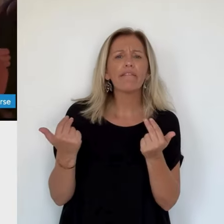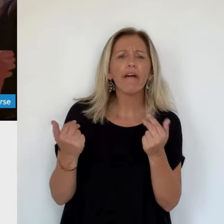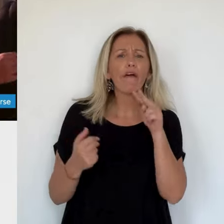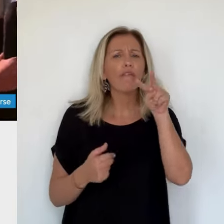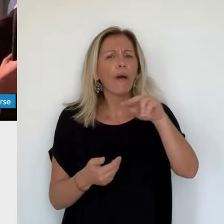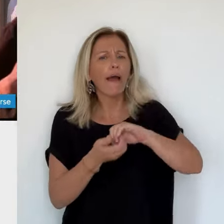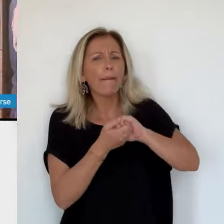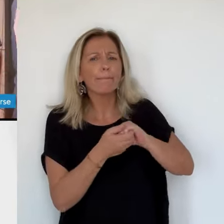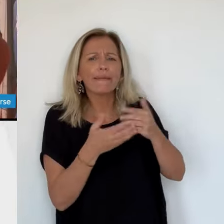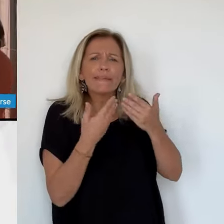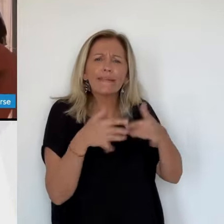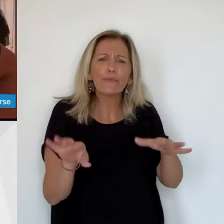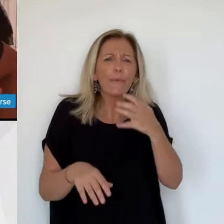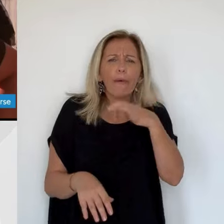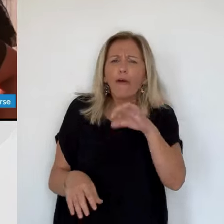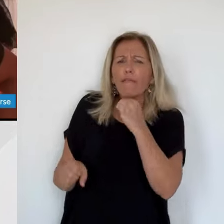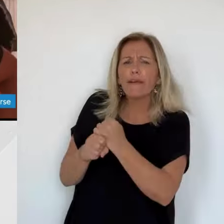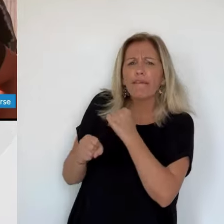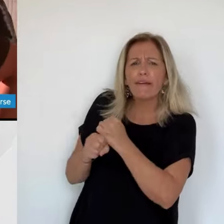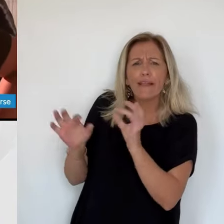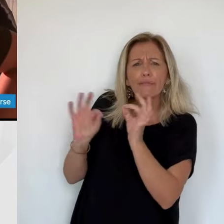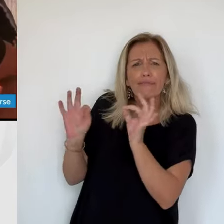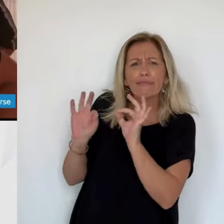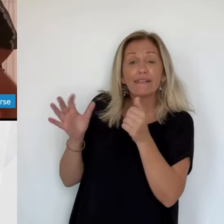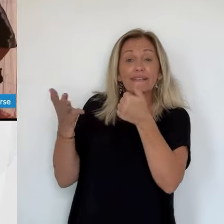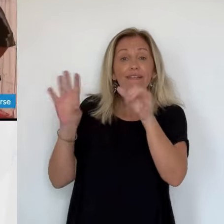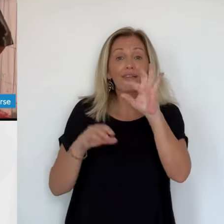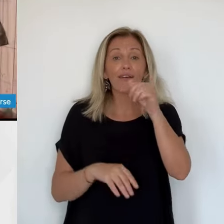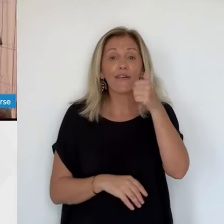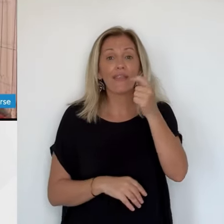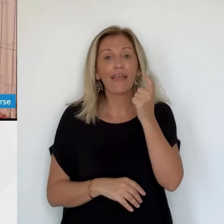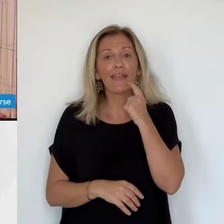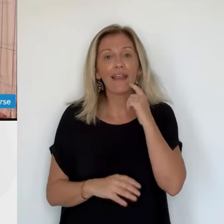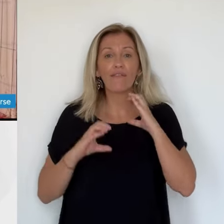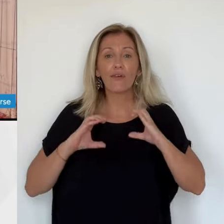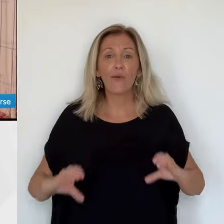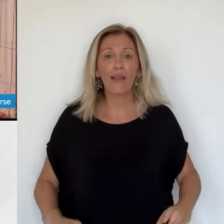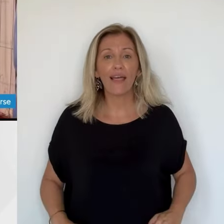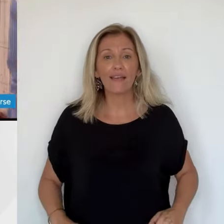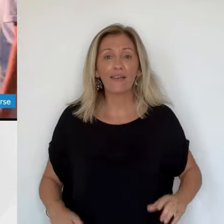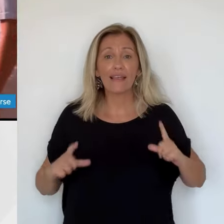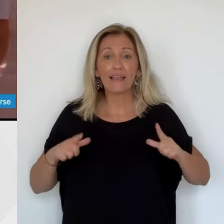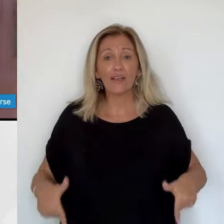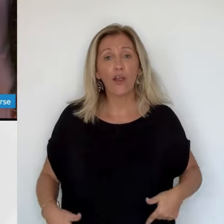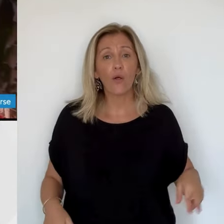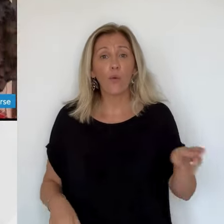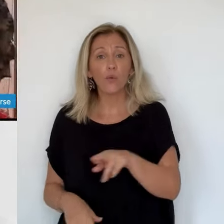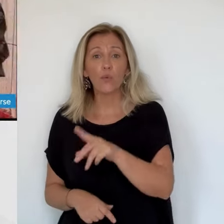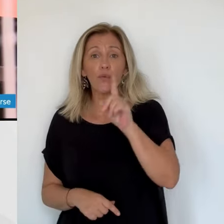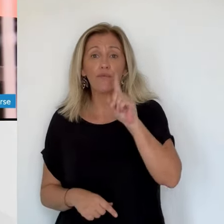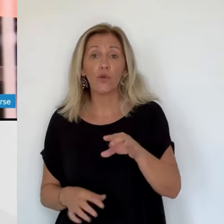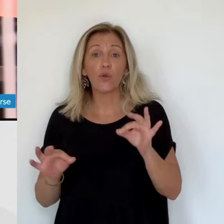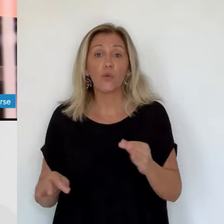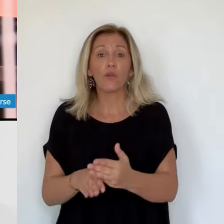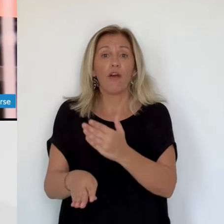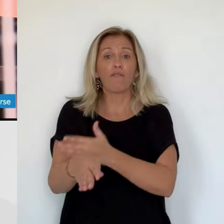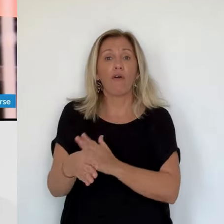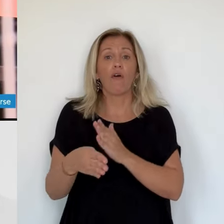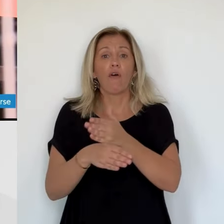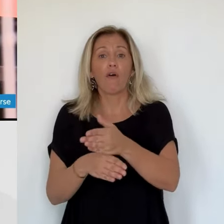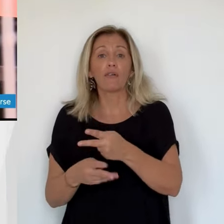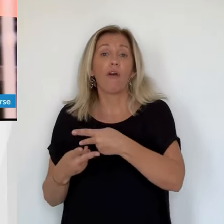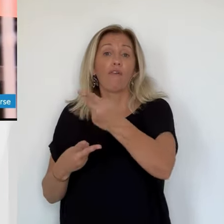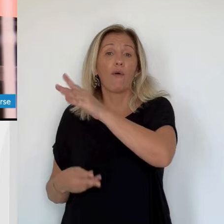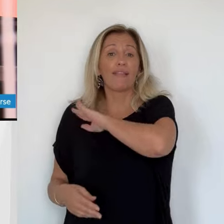Ouais, ça va. Pour voir les amis. C'est tout ? C'est tout. Pas envie de travailler ni rien. Et pourtant,